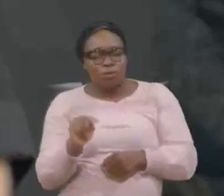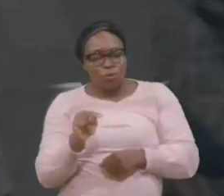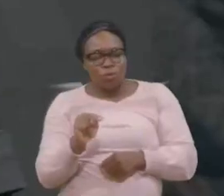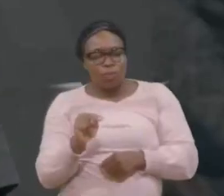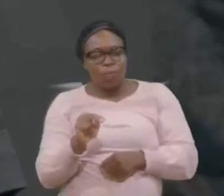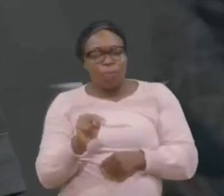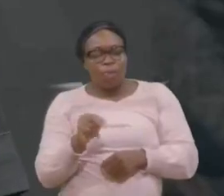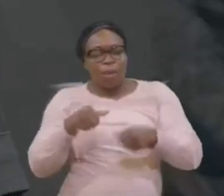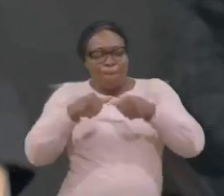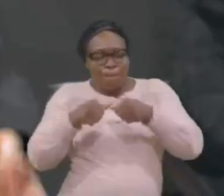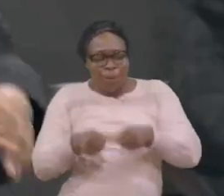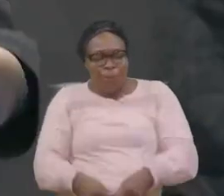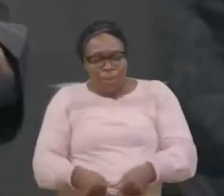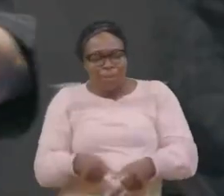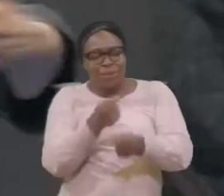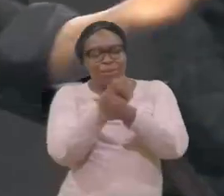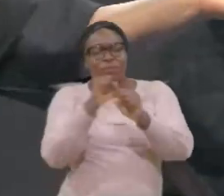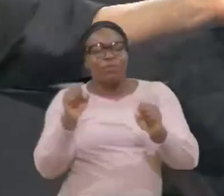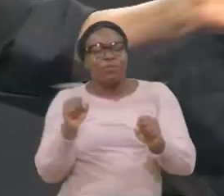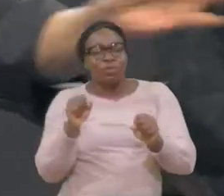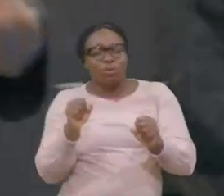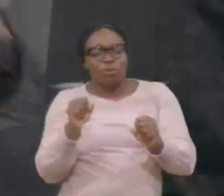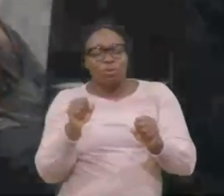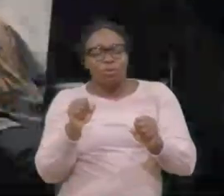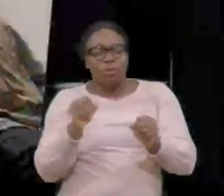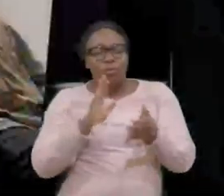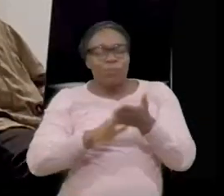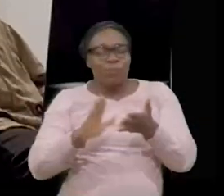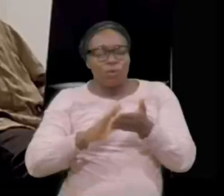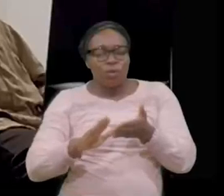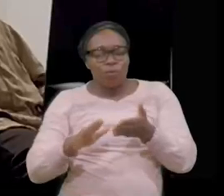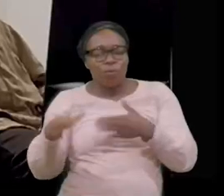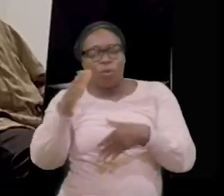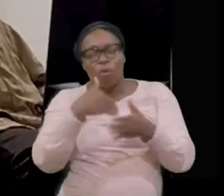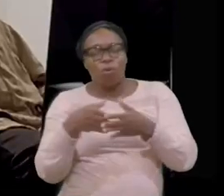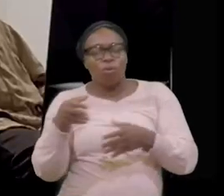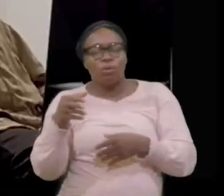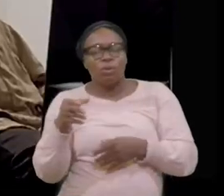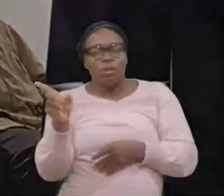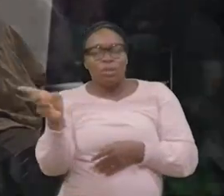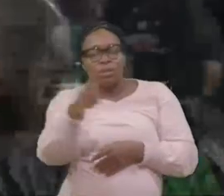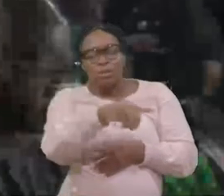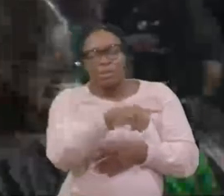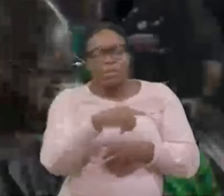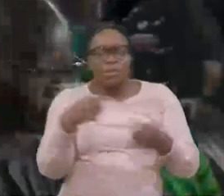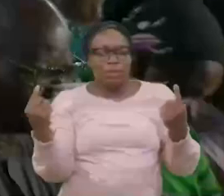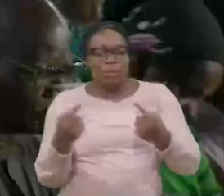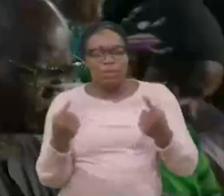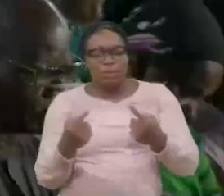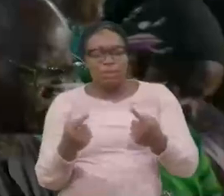Salut, Pardonne-les, Salut qui pardonne, Pardonne-les, les péchés qu'ils n jamais commis,